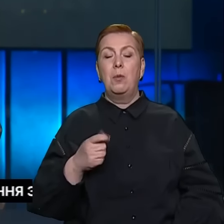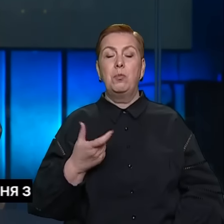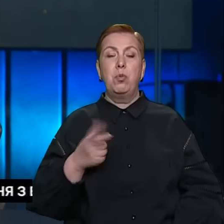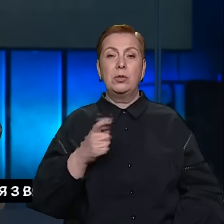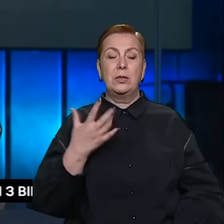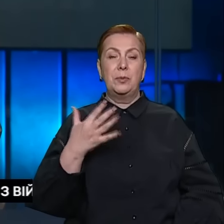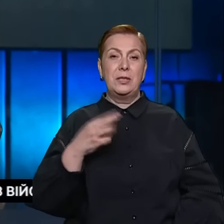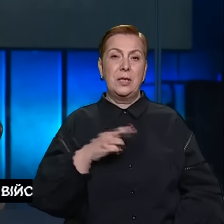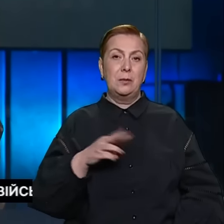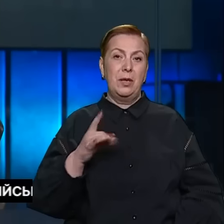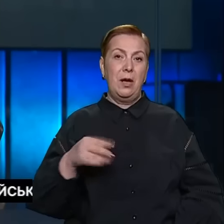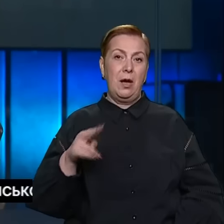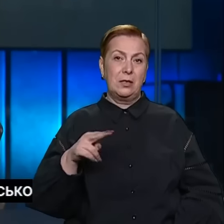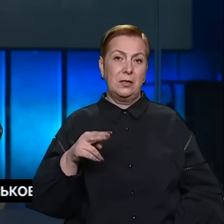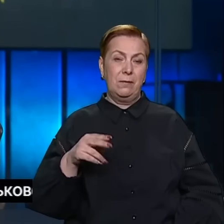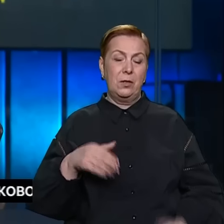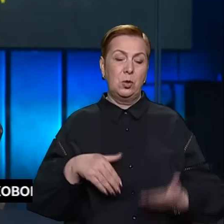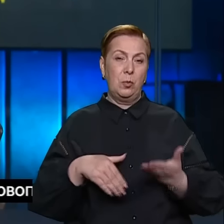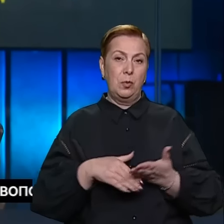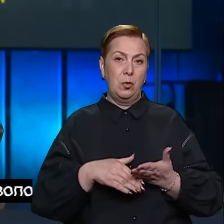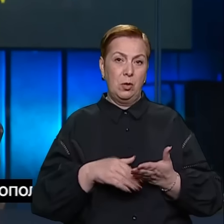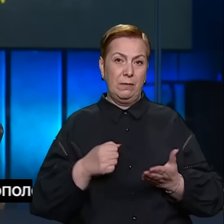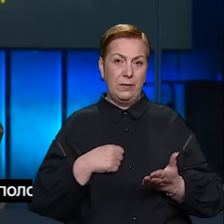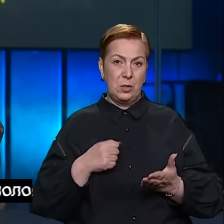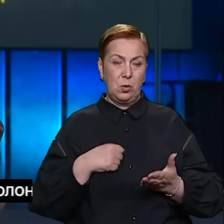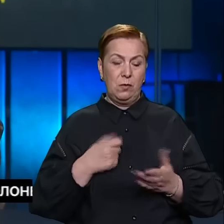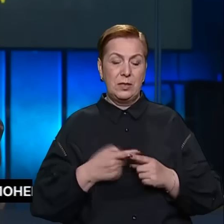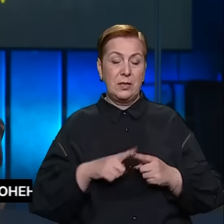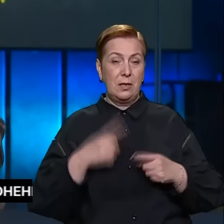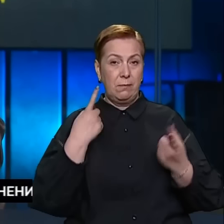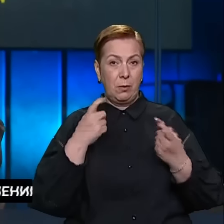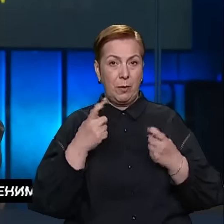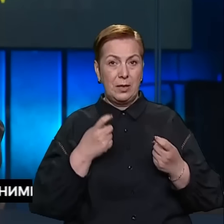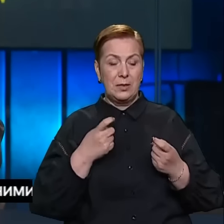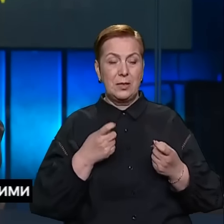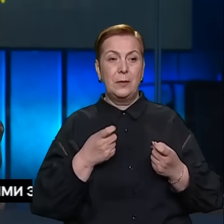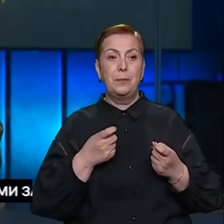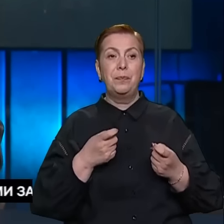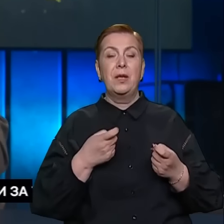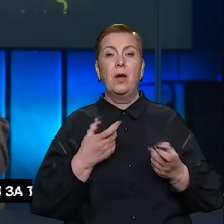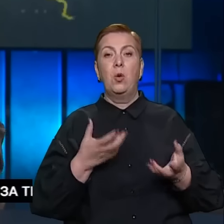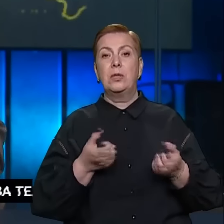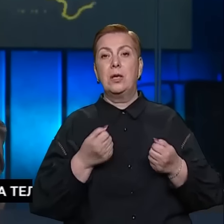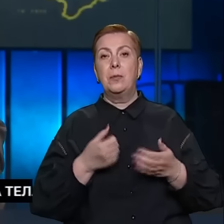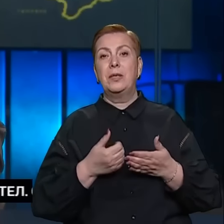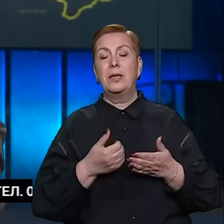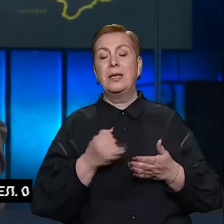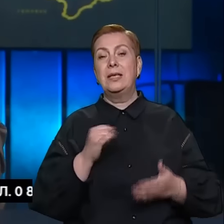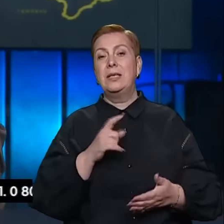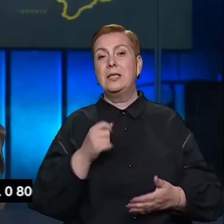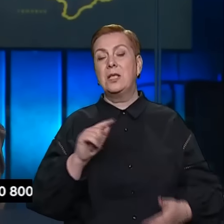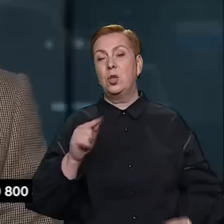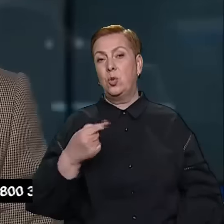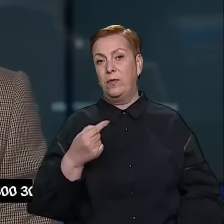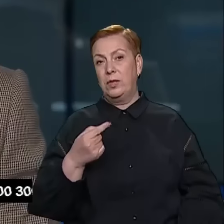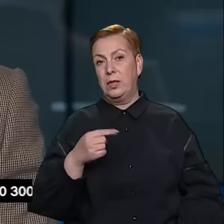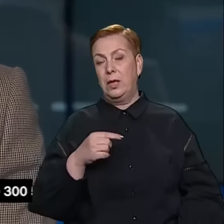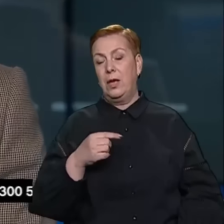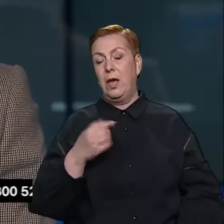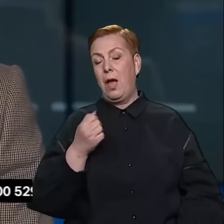понад 50 мільярдів. Ця інформація стала відома напередодні з довідки Пентагону, де зазначений фактичний перелік.